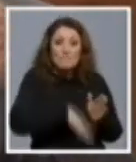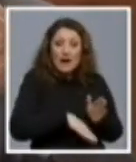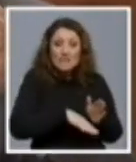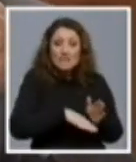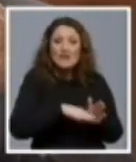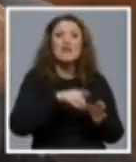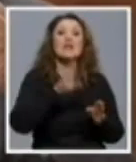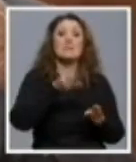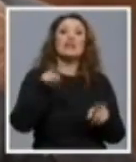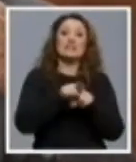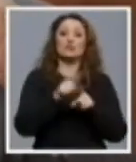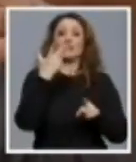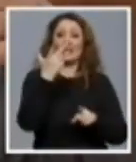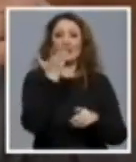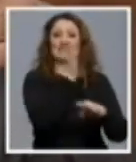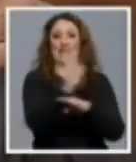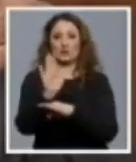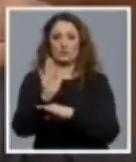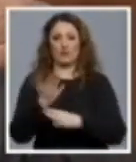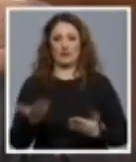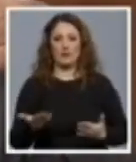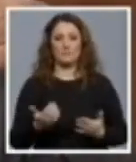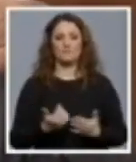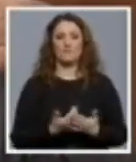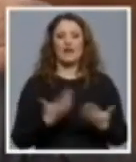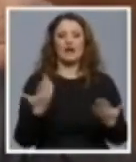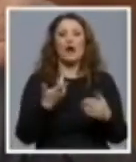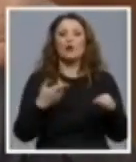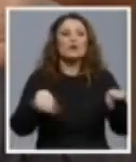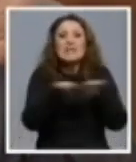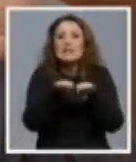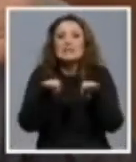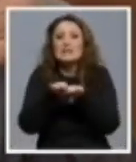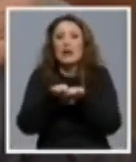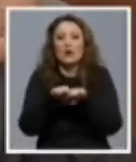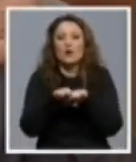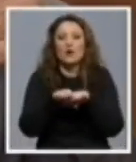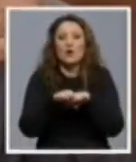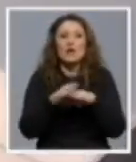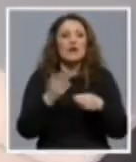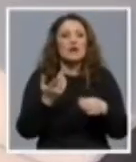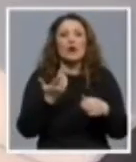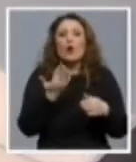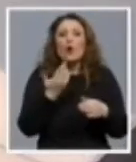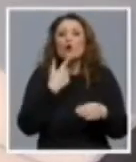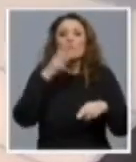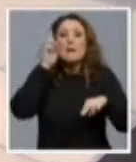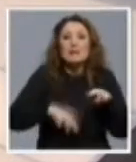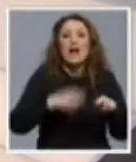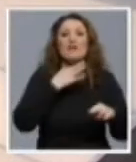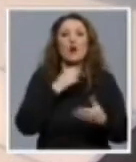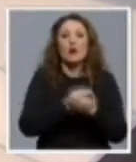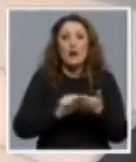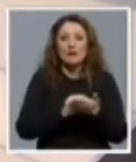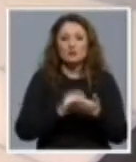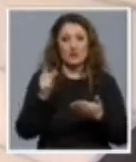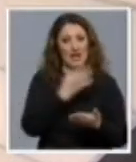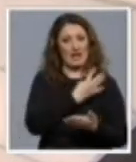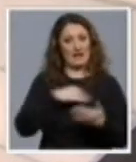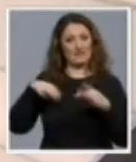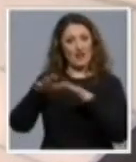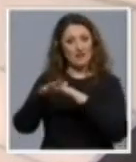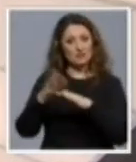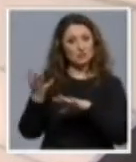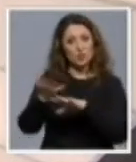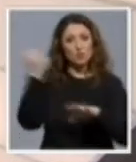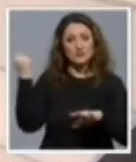povređeno više načela ustava gdje je jednaka pravnost glasa, jednaka težina glasa i uopće pravo glasa. Hrvati ima oduzeto pravo glasa jer oni ne